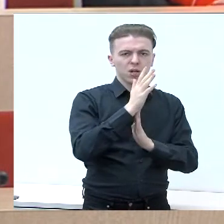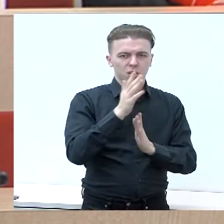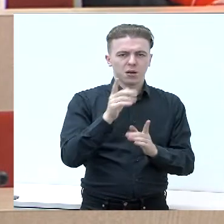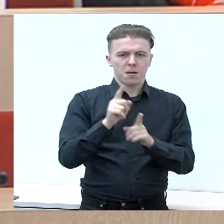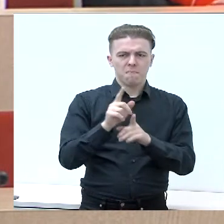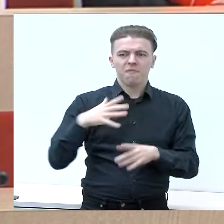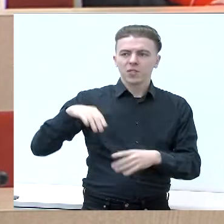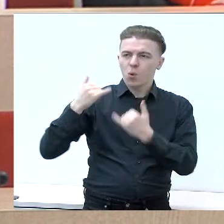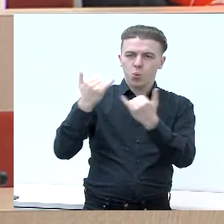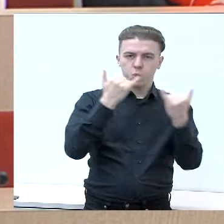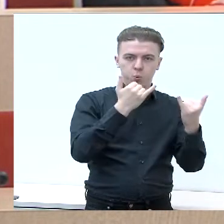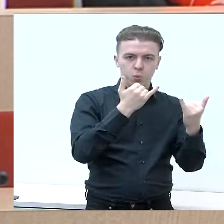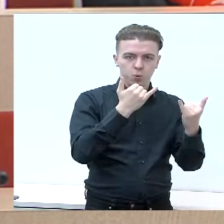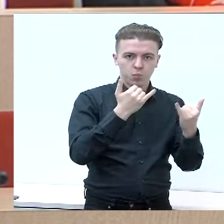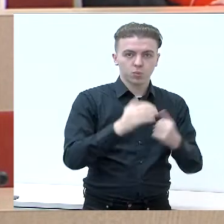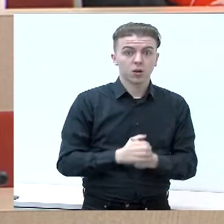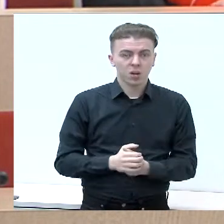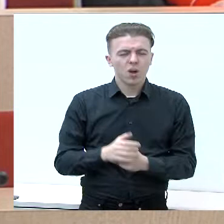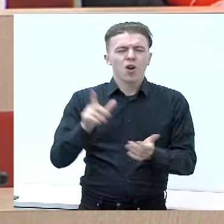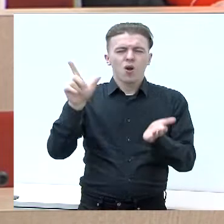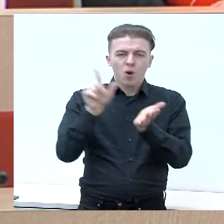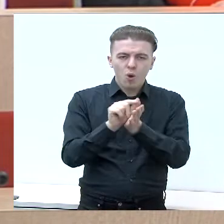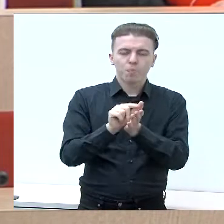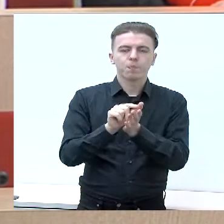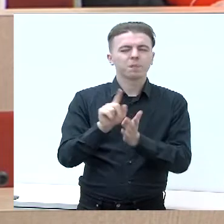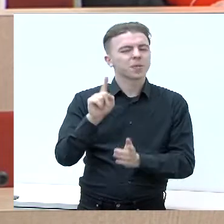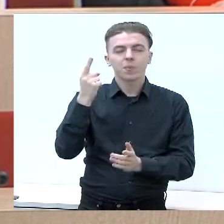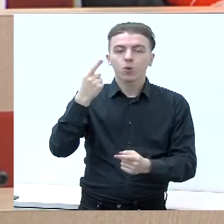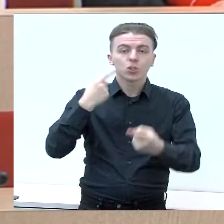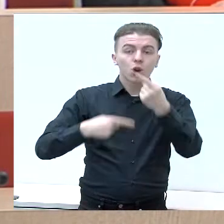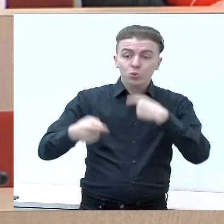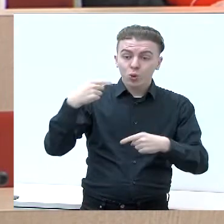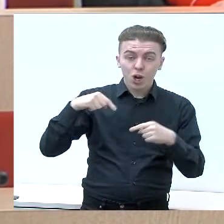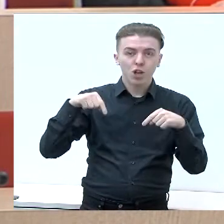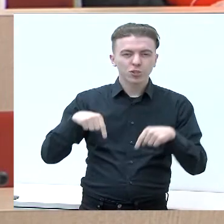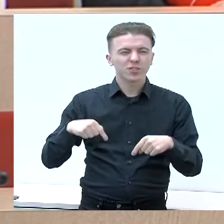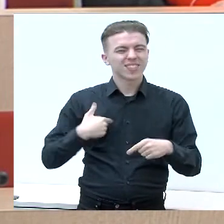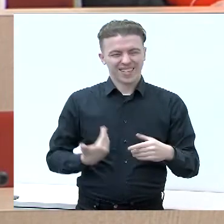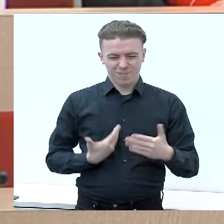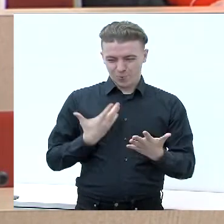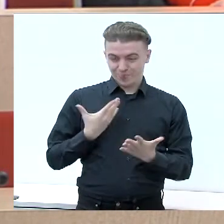Pirmiausia, privalome sugražinti į mūsų gyvenimą tokias